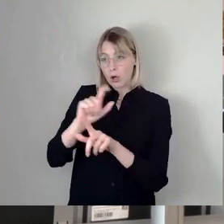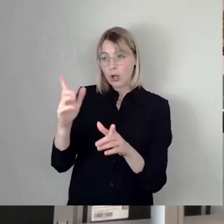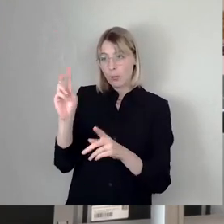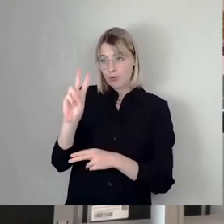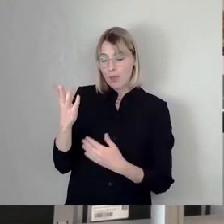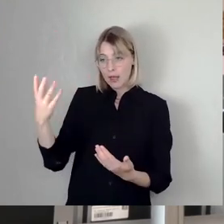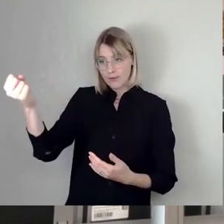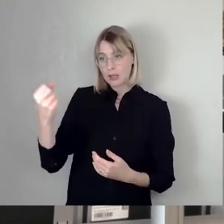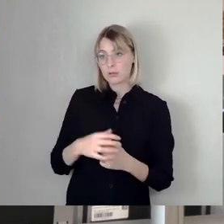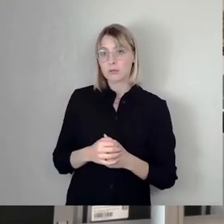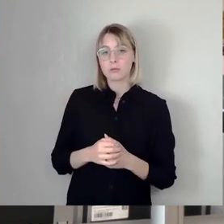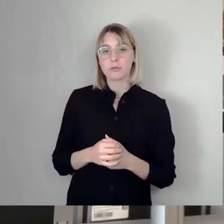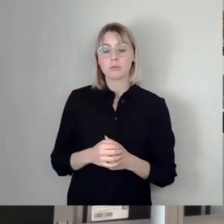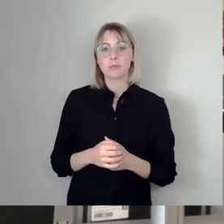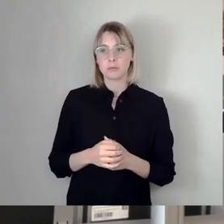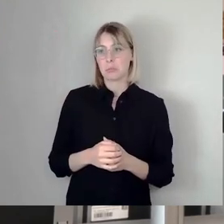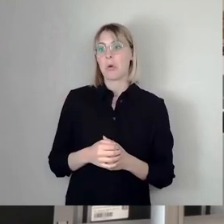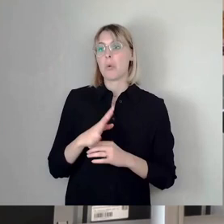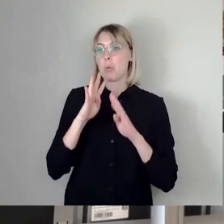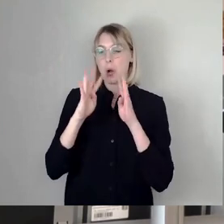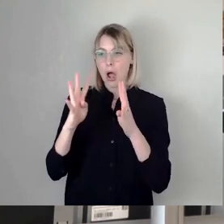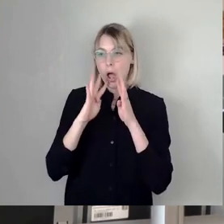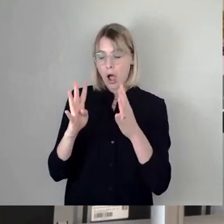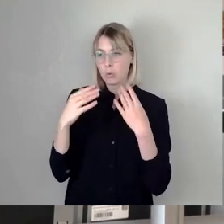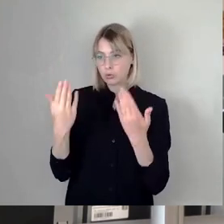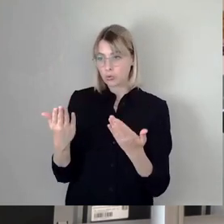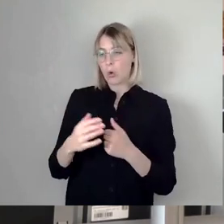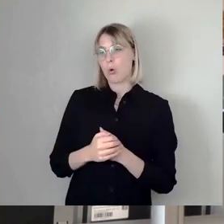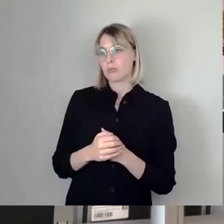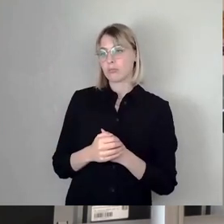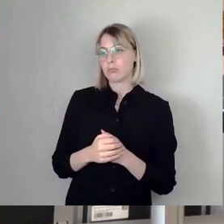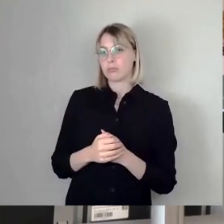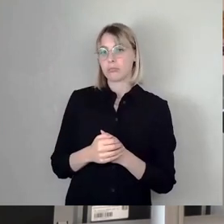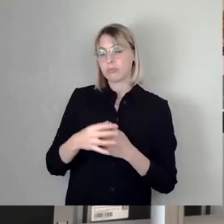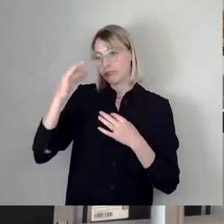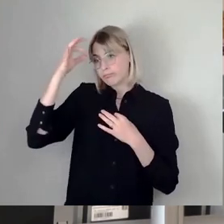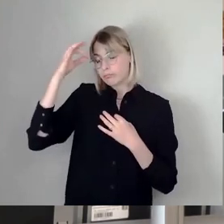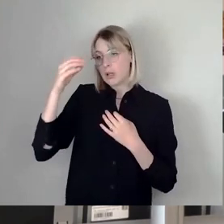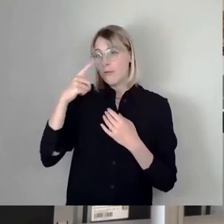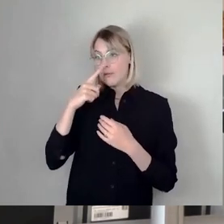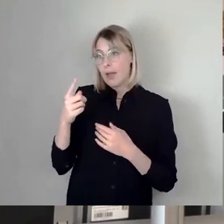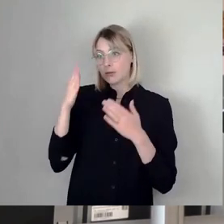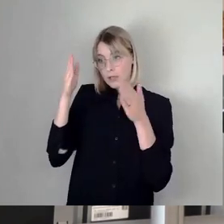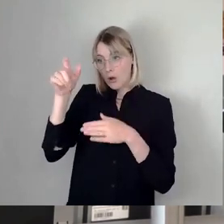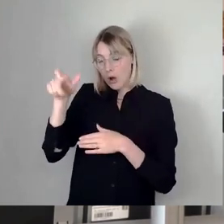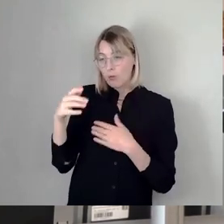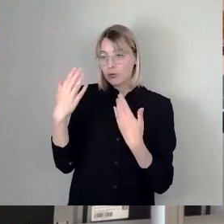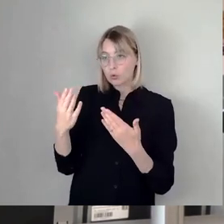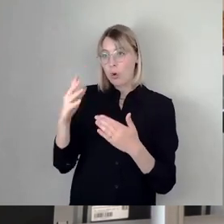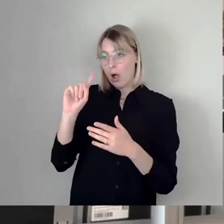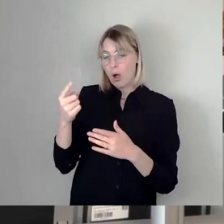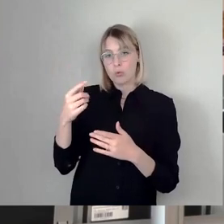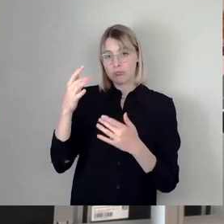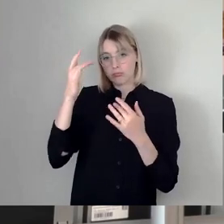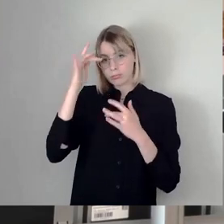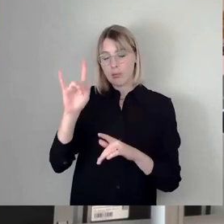Das ist phänomenal. Wenn ich mich auf sie verlassen könnte, würde ich zustimmen. habe aber erhebliche Sorgen, dass das, was sie da annehmen, am Ende